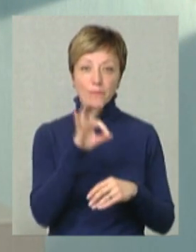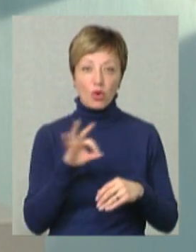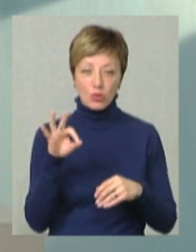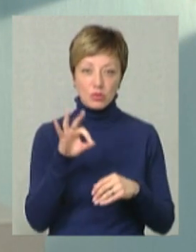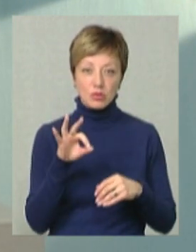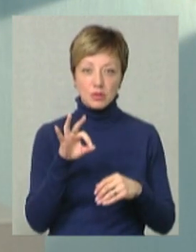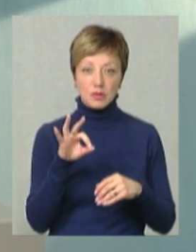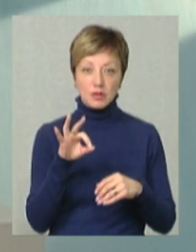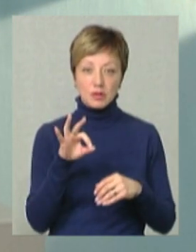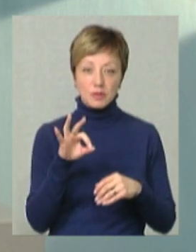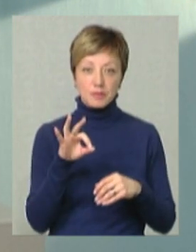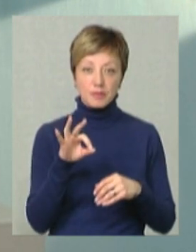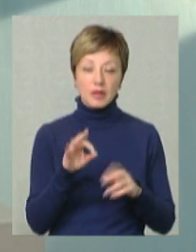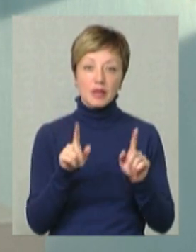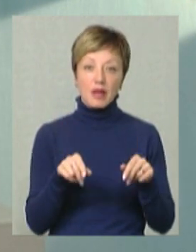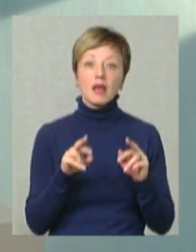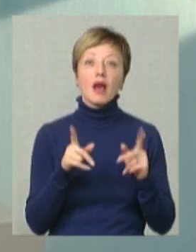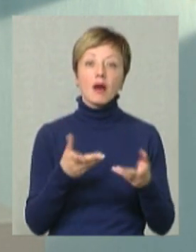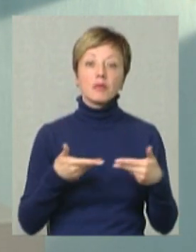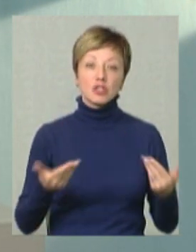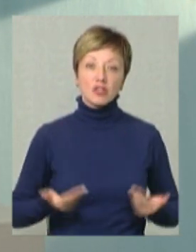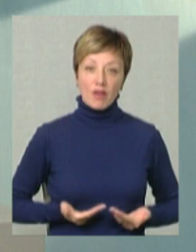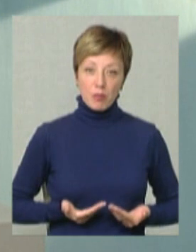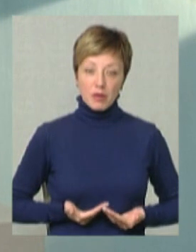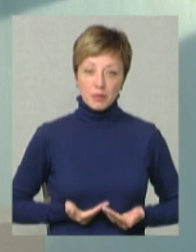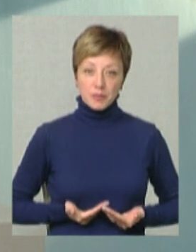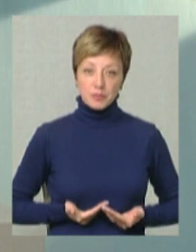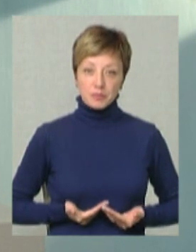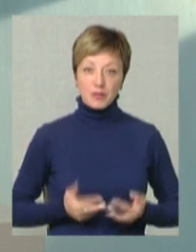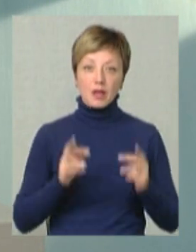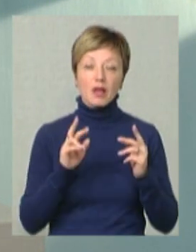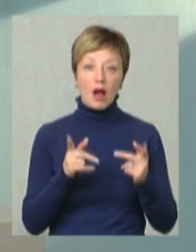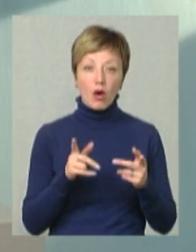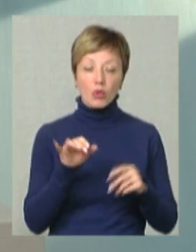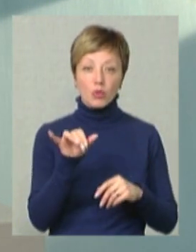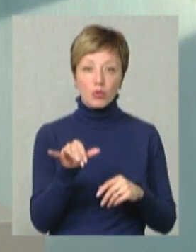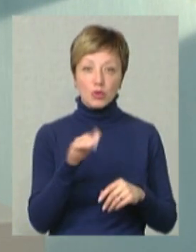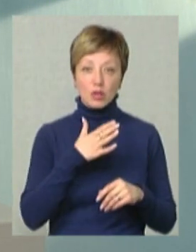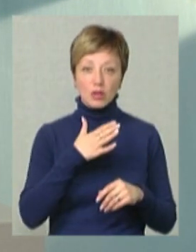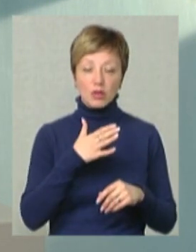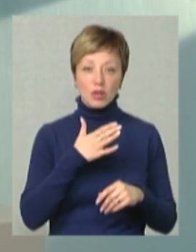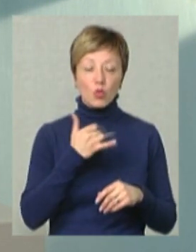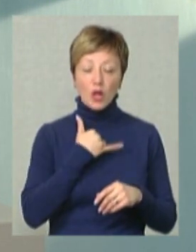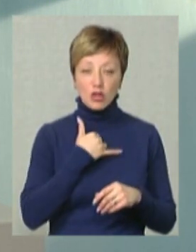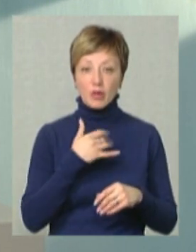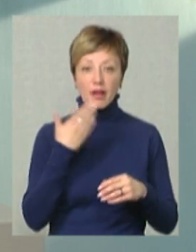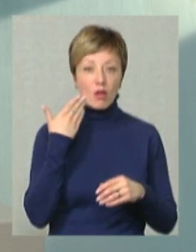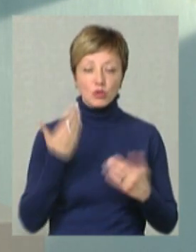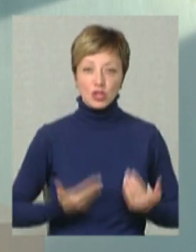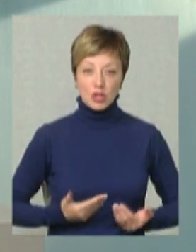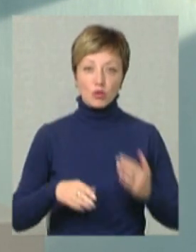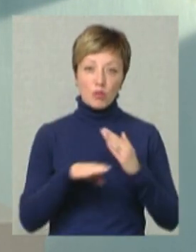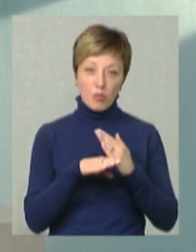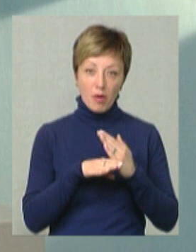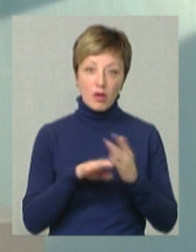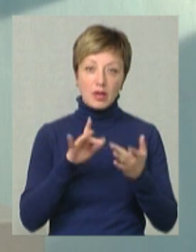те, як ми живем, як у нашому нелегкому житті нам допомагають